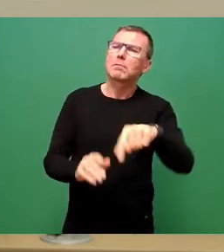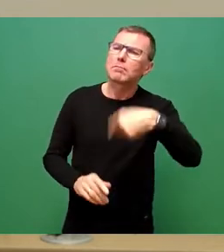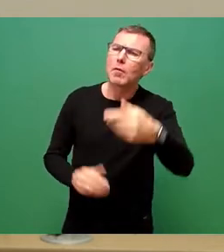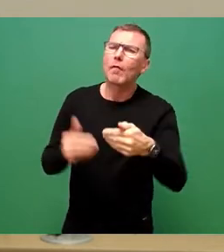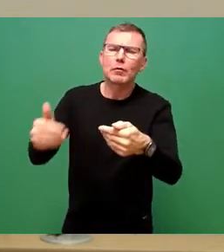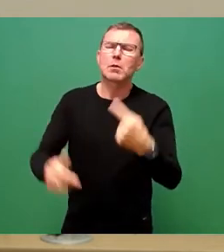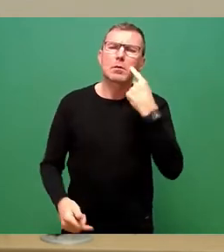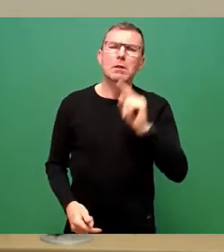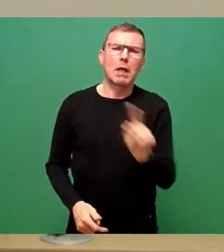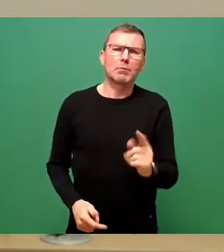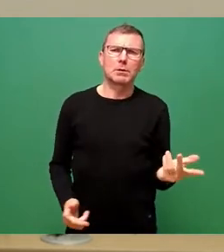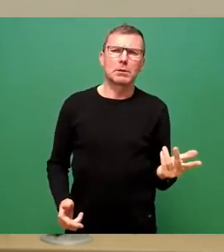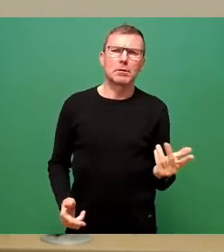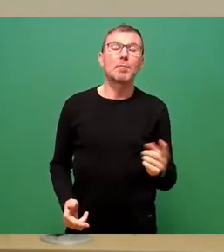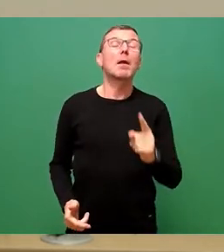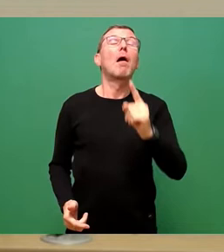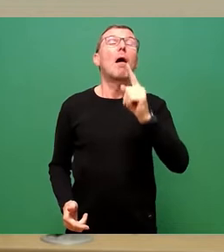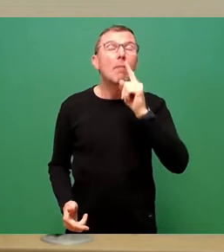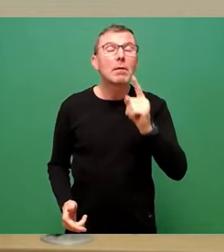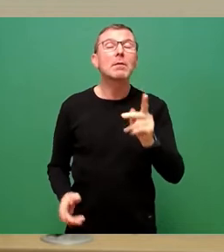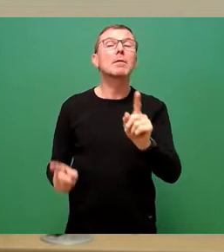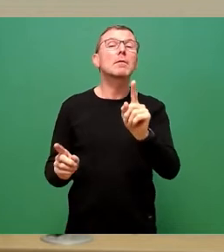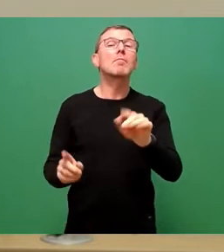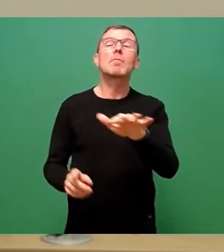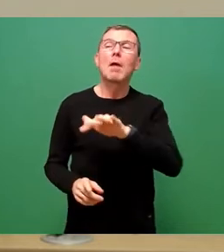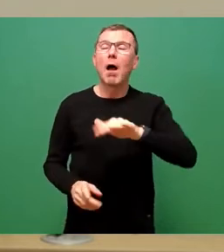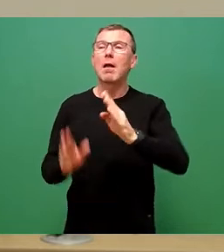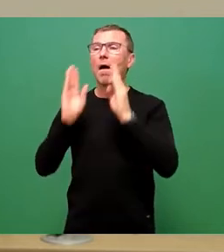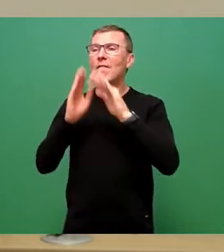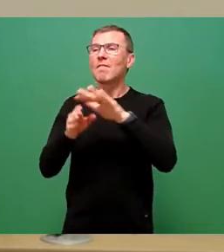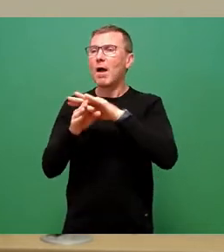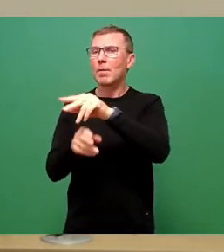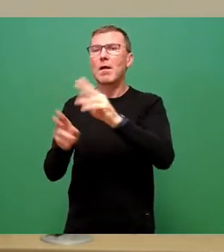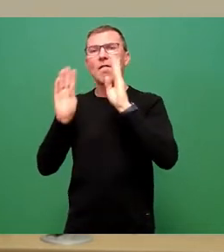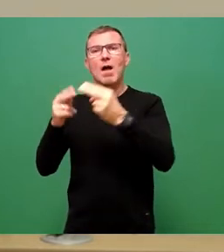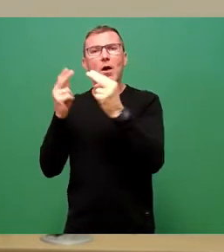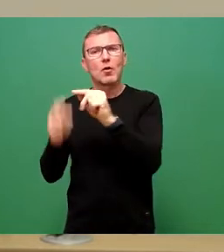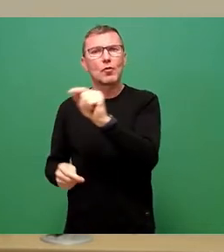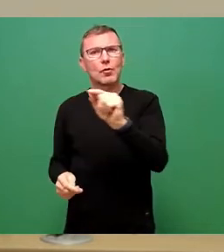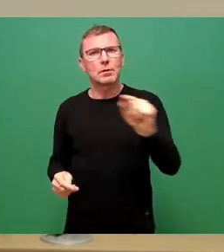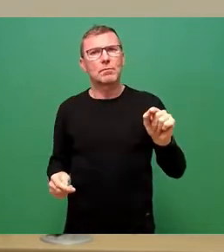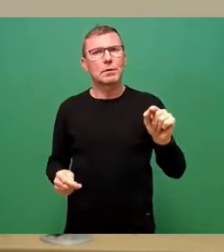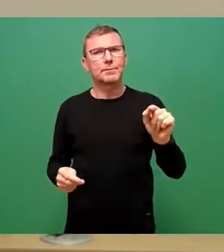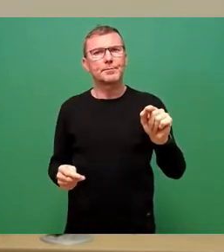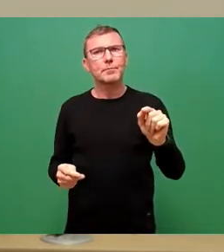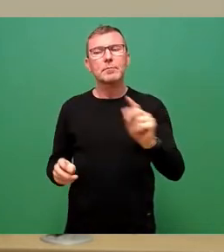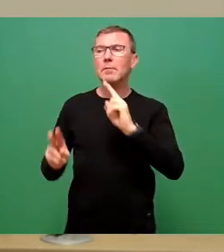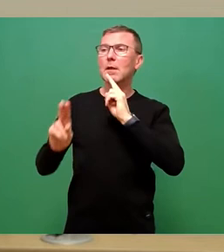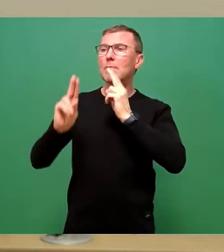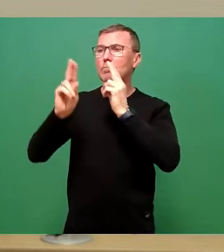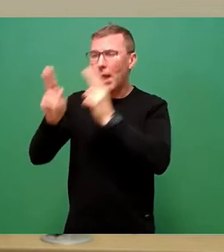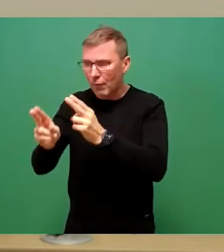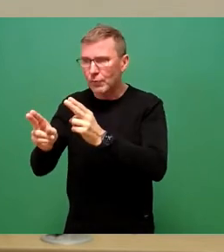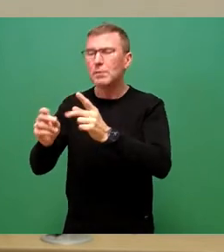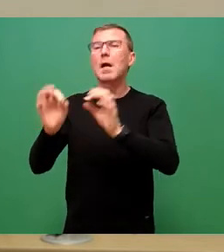So denn alle Fachkonzepte entsprechend nicht nur beauftragt werden, sondern pünktlich